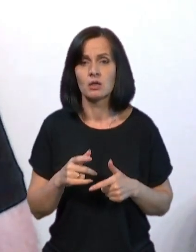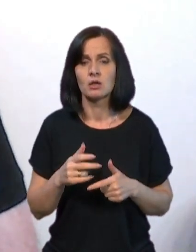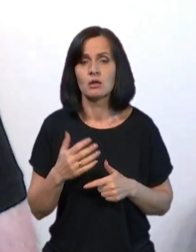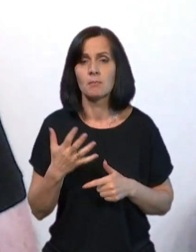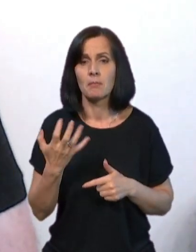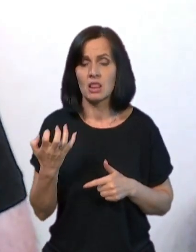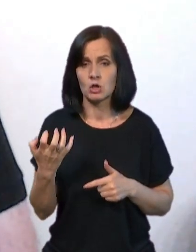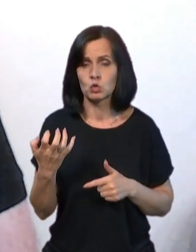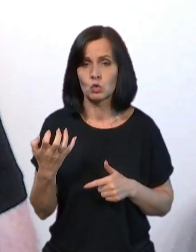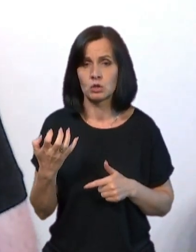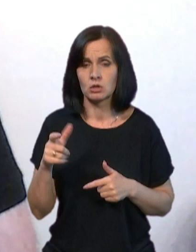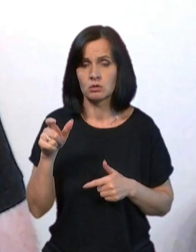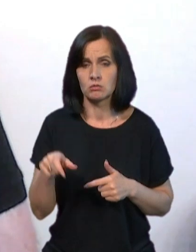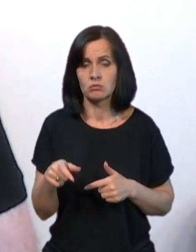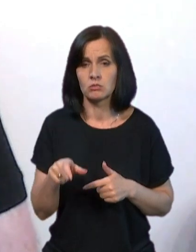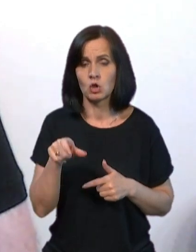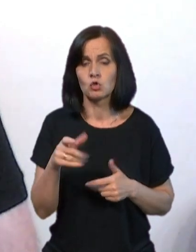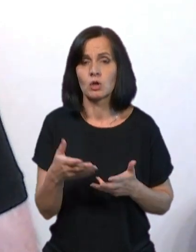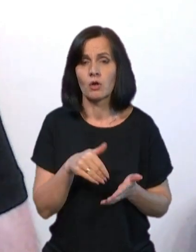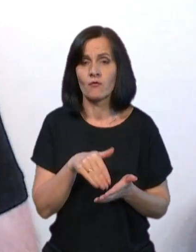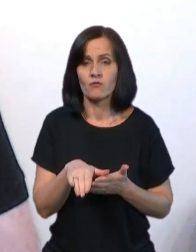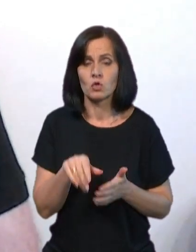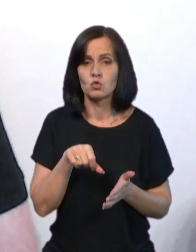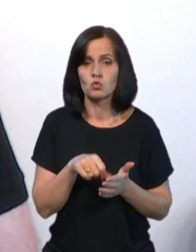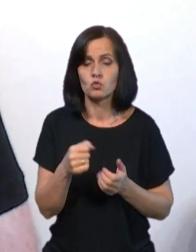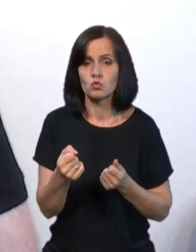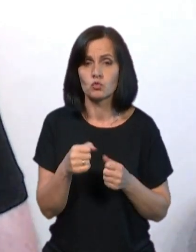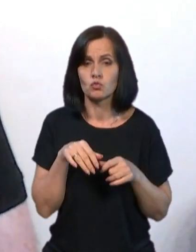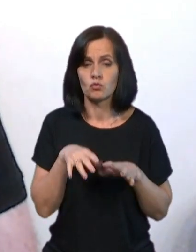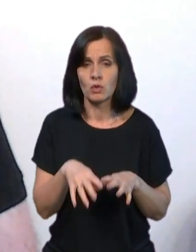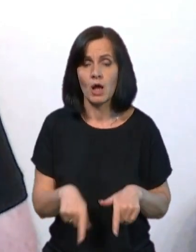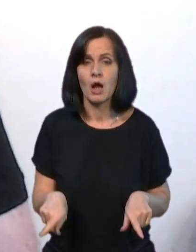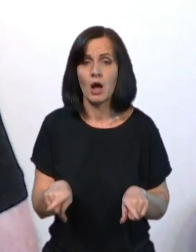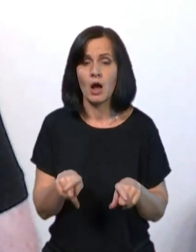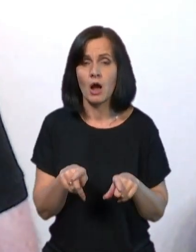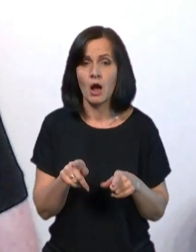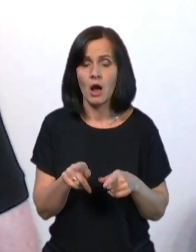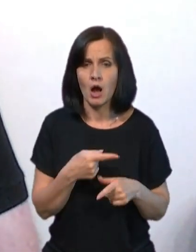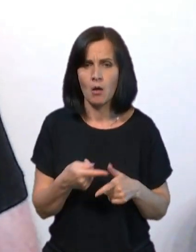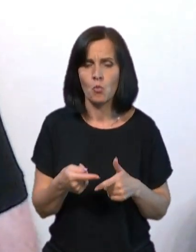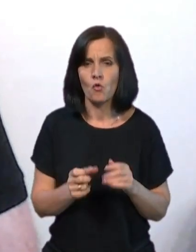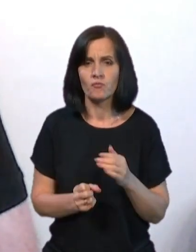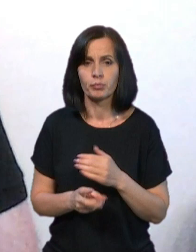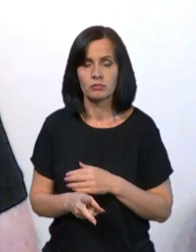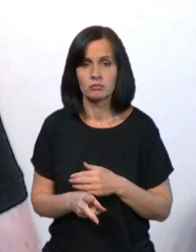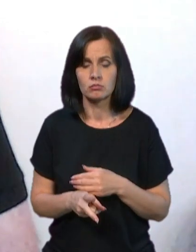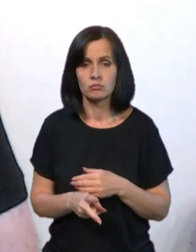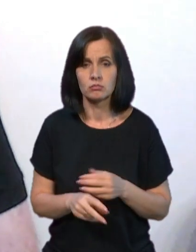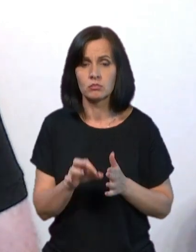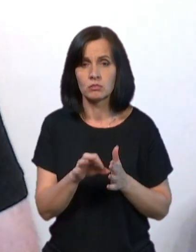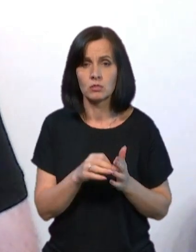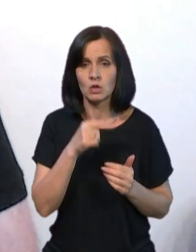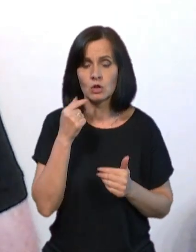Тобто, людина, яка відмовляється від участі в бойових діях або, відповідно, дезертир. Причому, за оцінками російської